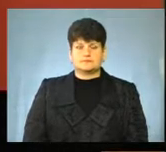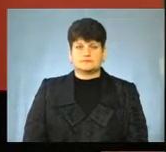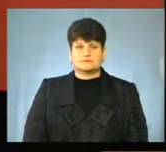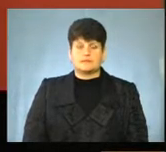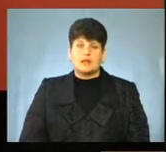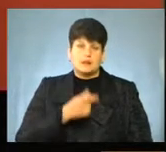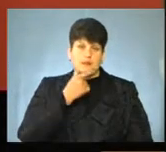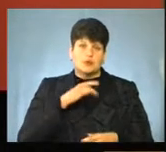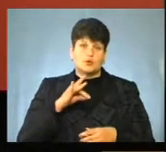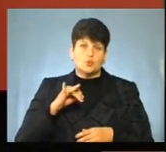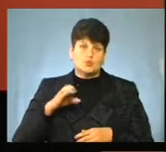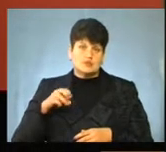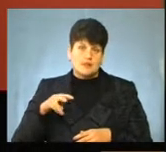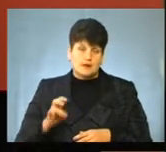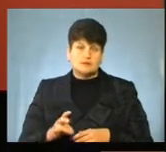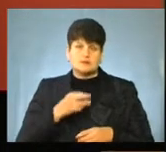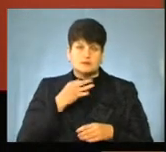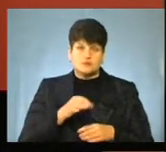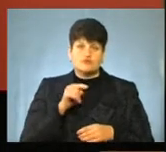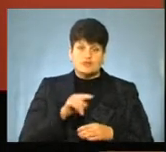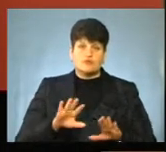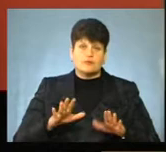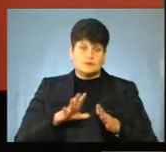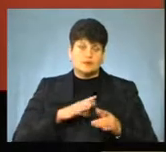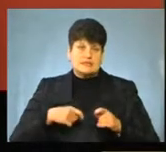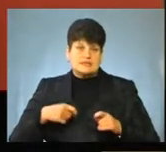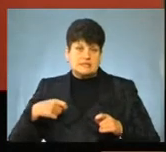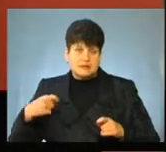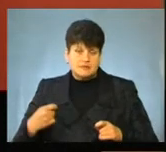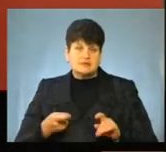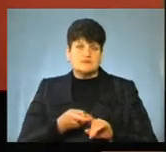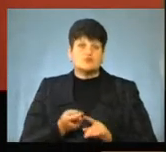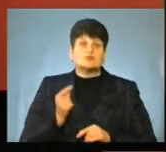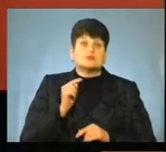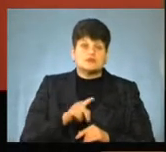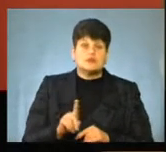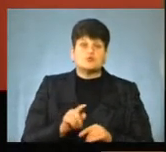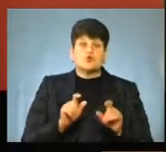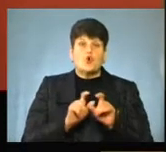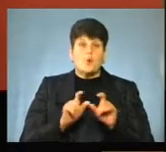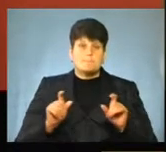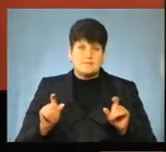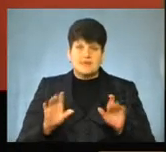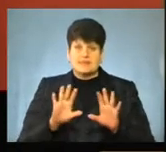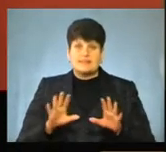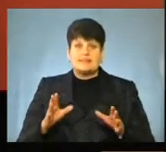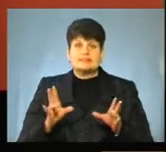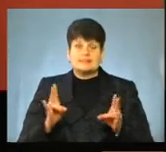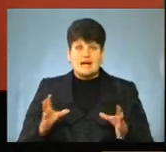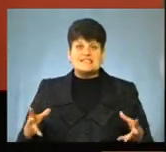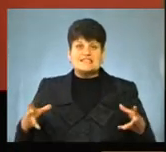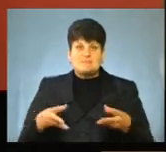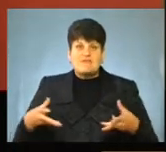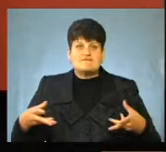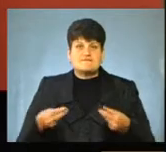Пан Руслан наголосив, що у їхньому випадку сталася затримка через те, що об'єкт на співфінансуванні